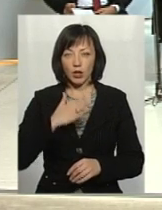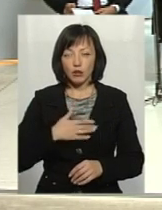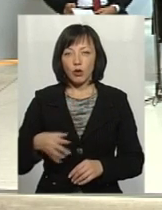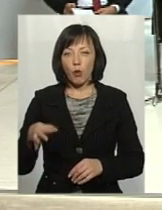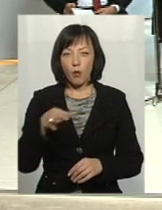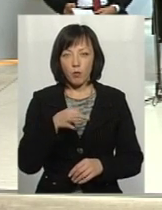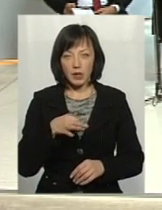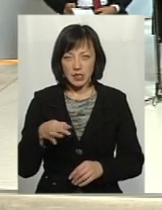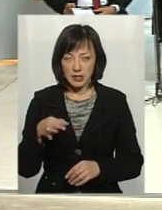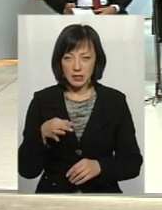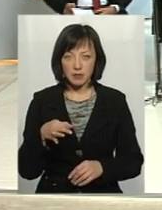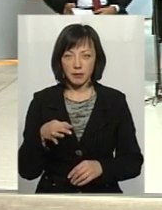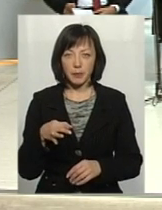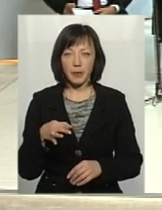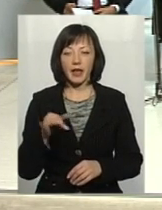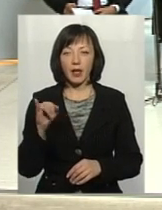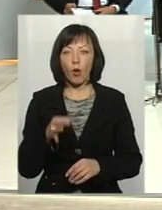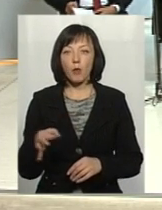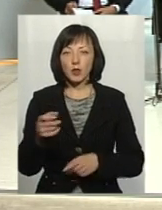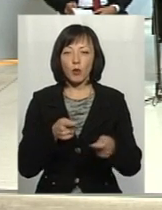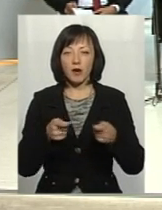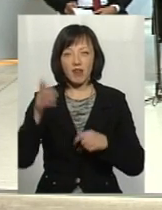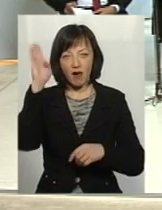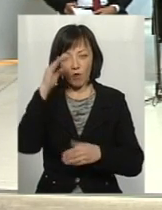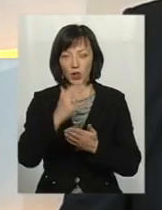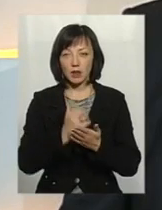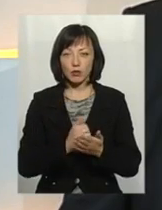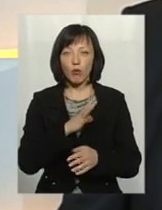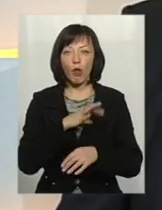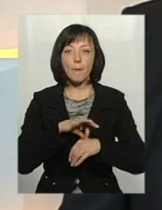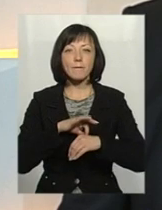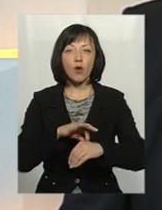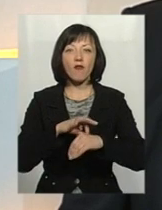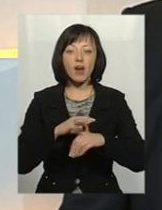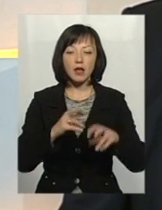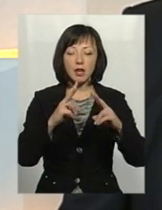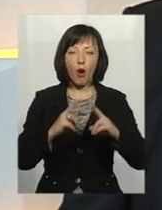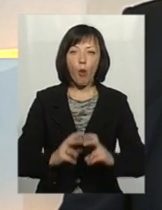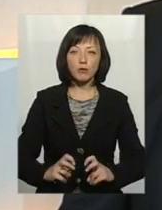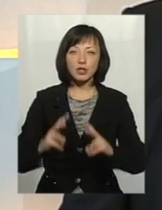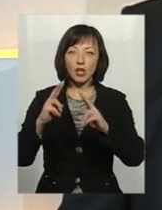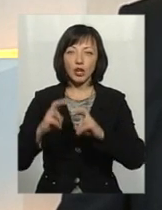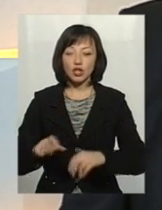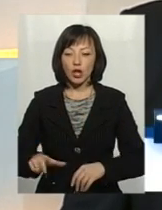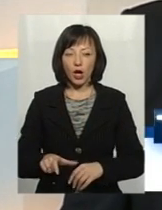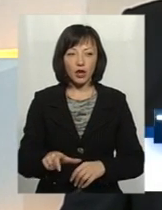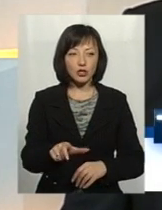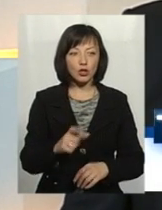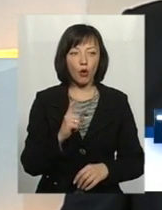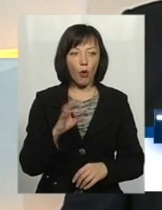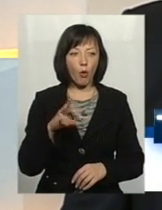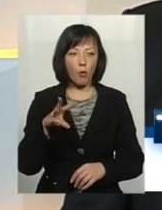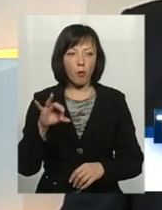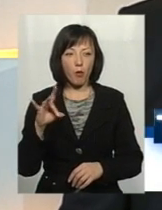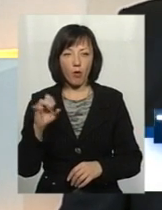Хмельницьким обласним управлінням водних ресурсів було проведено обстеження річки Хомора на межах